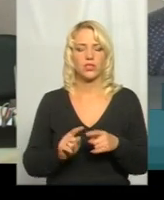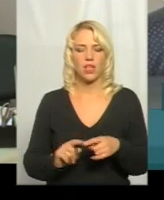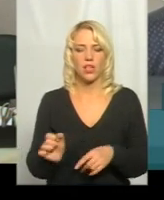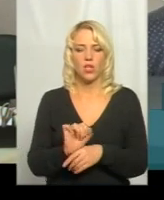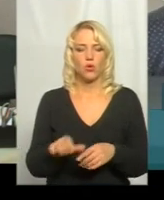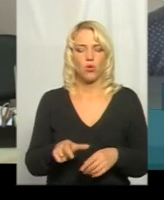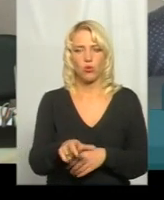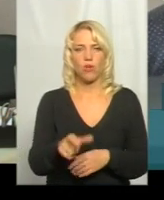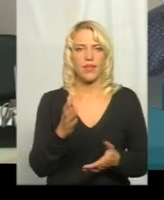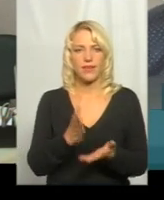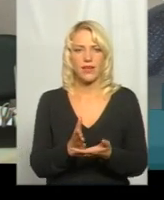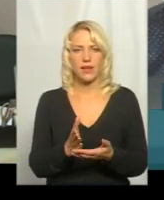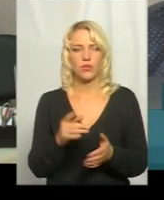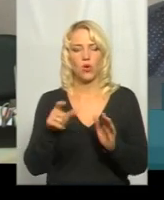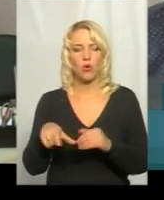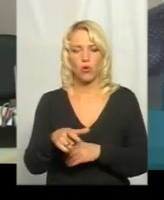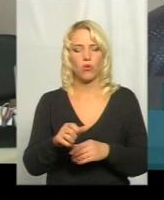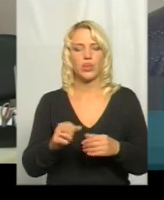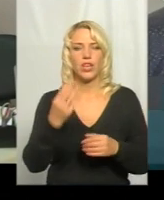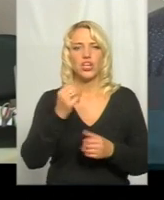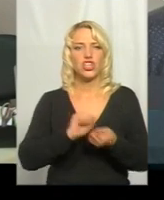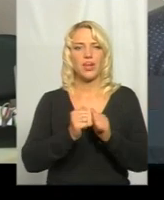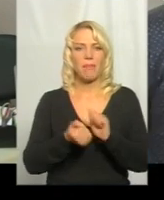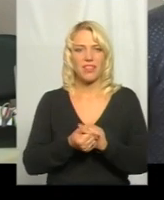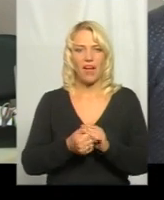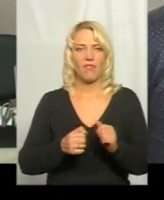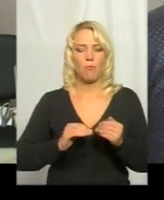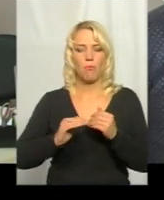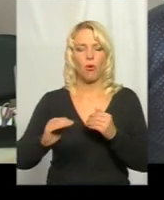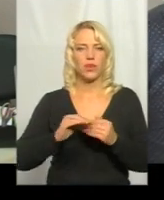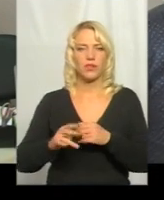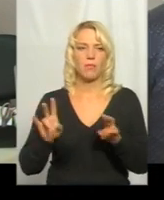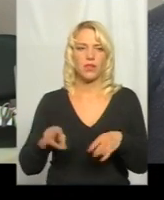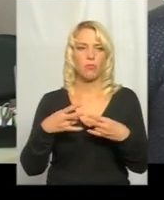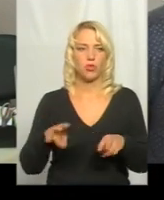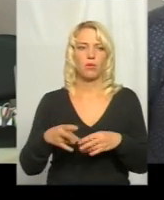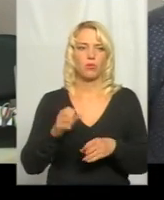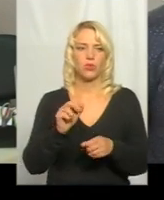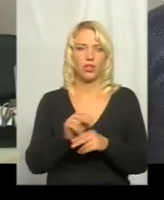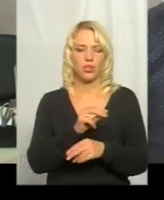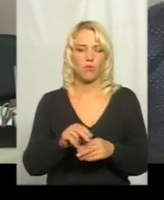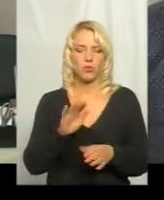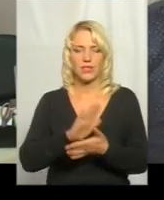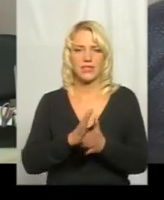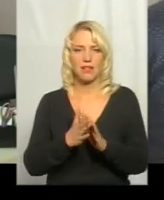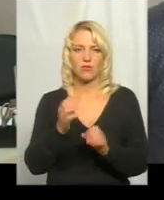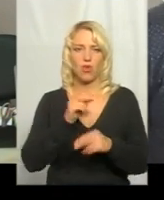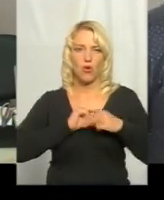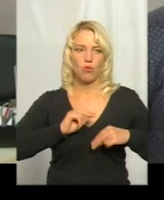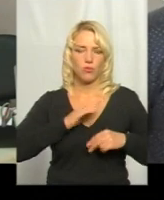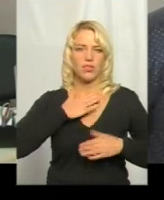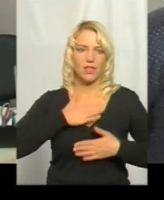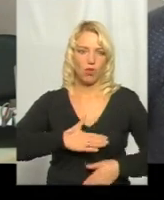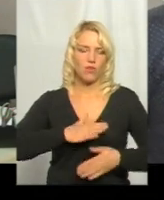дорога є дорогою з щебеневим покриттям та не потребує ремонту. Тобто, стан дороги в задовільному